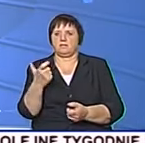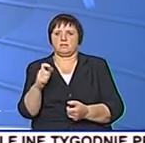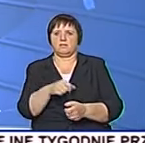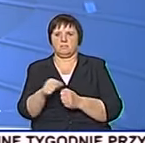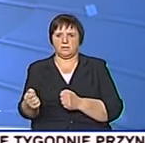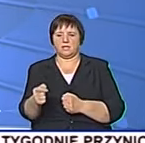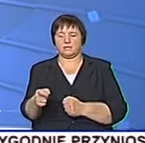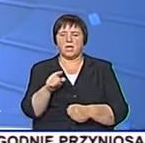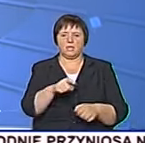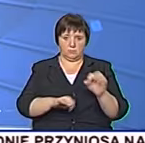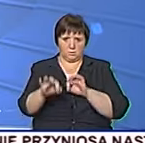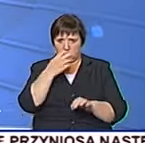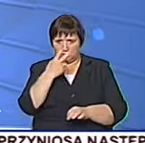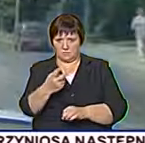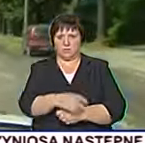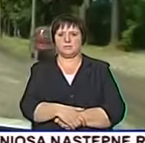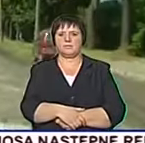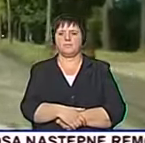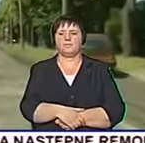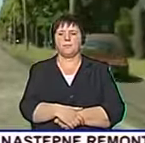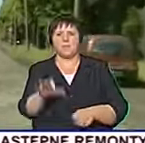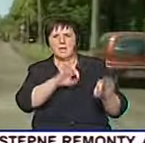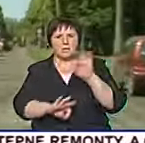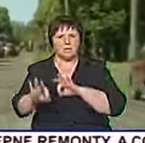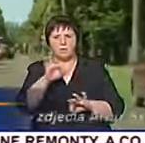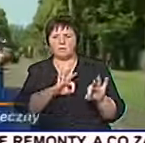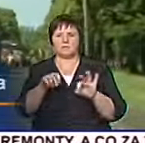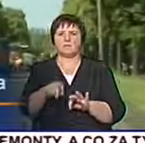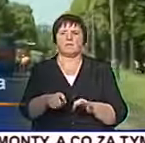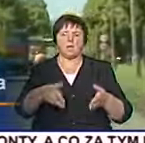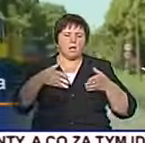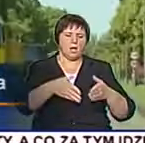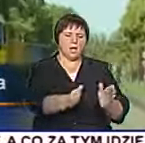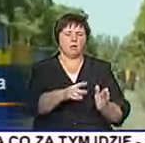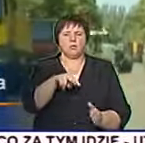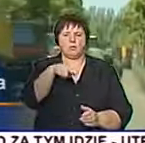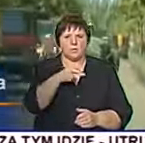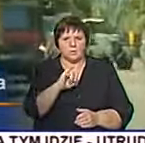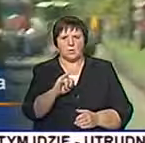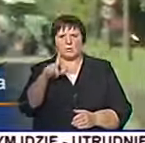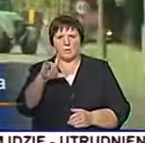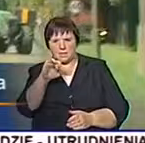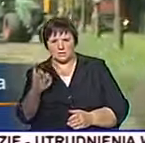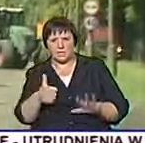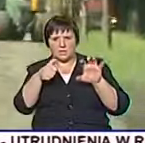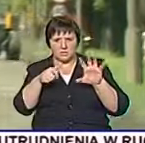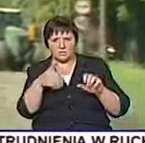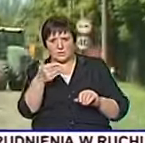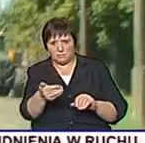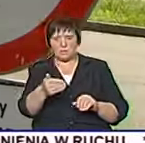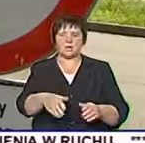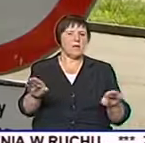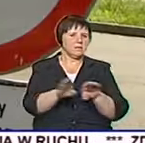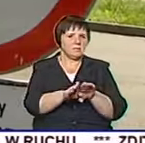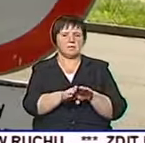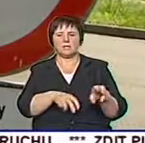innych remontach Agnieszka Rutkowska. Remontowany odcinek Alei Unii Lubelskiej ma około 600 metrów. Droga jest zamknięta dla